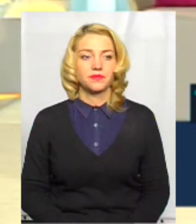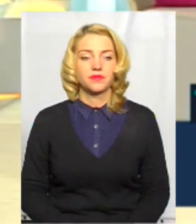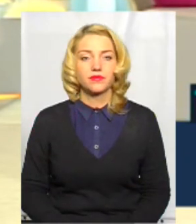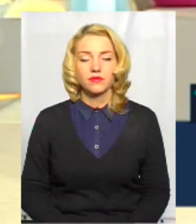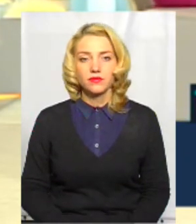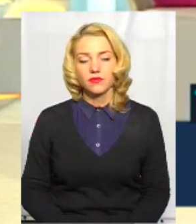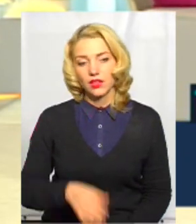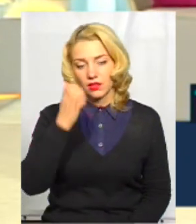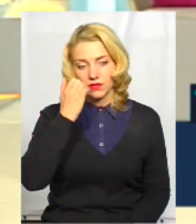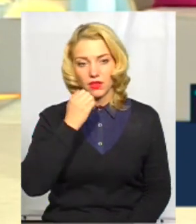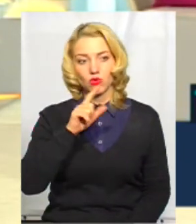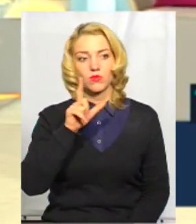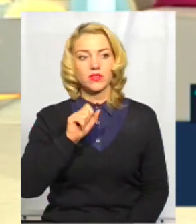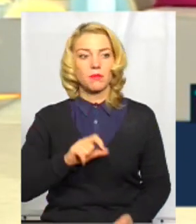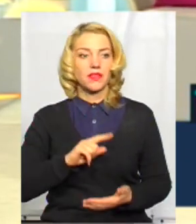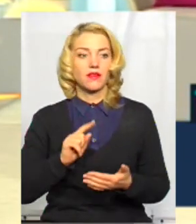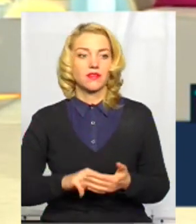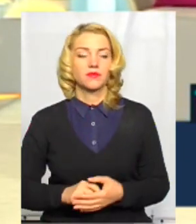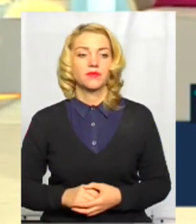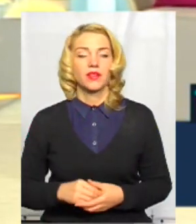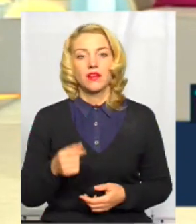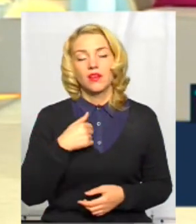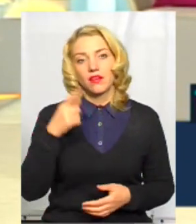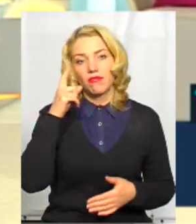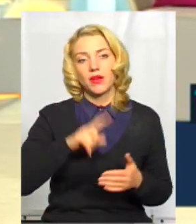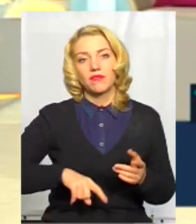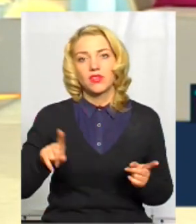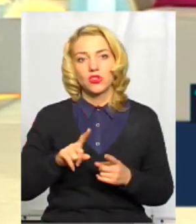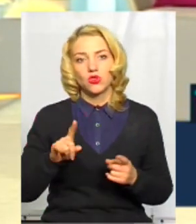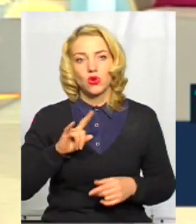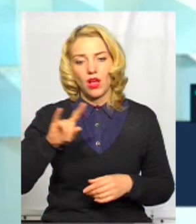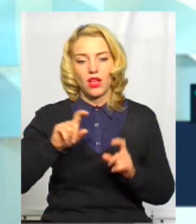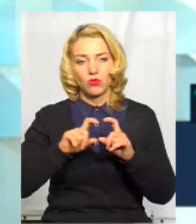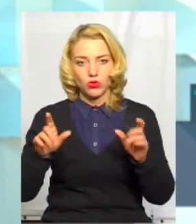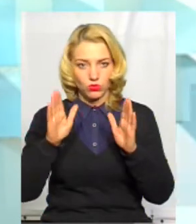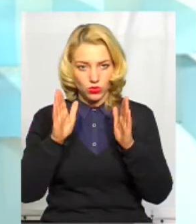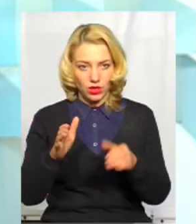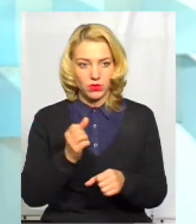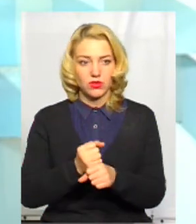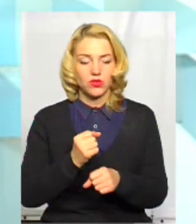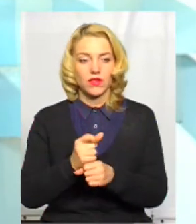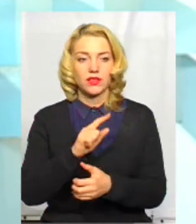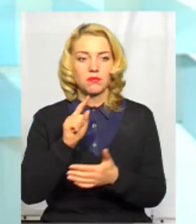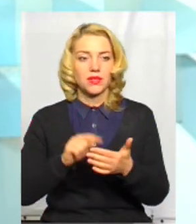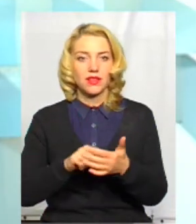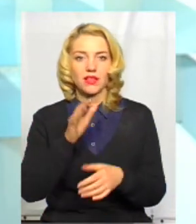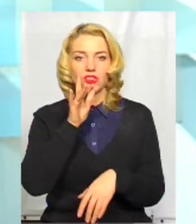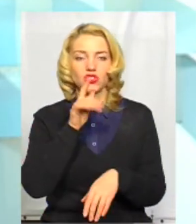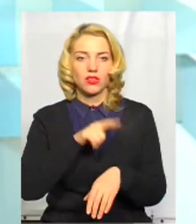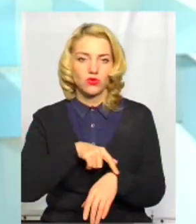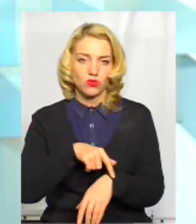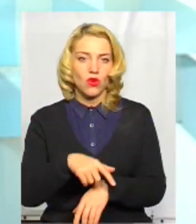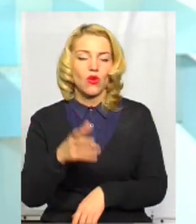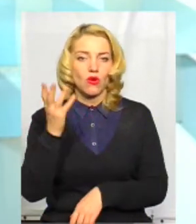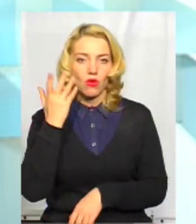Дякуємо за запитання. Дякую. Я впевнений, що аеропорт буде працювати. Питання часових рамок, коли